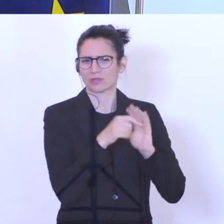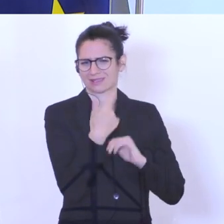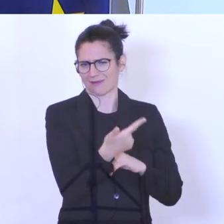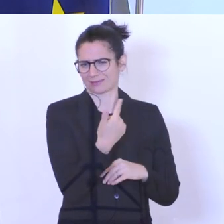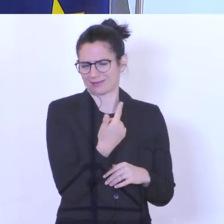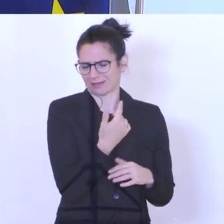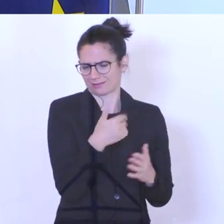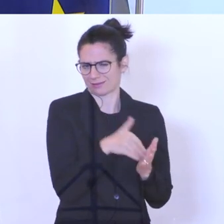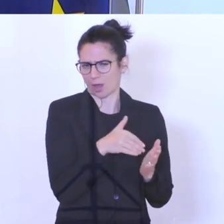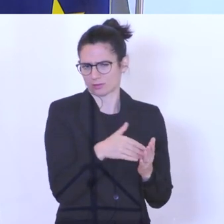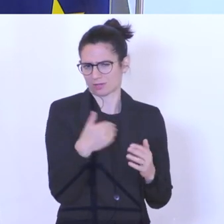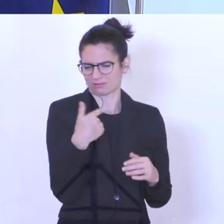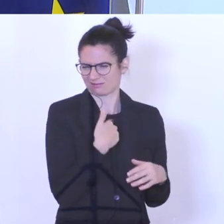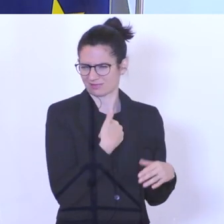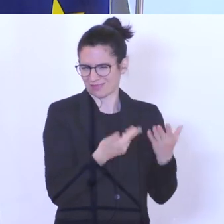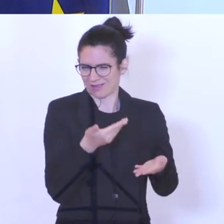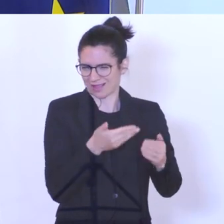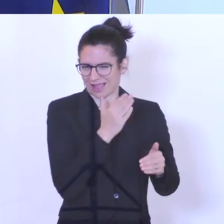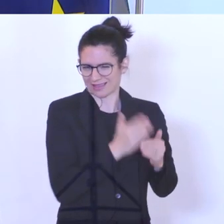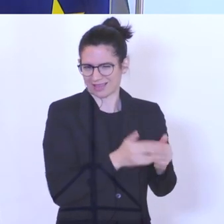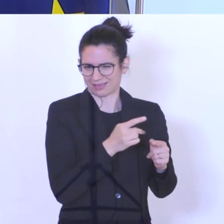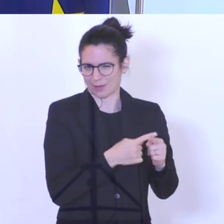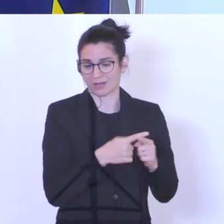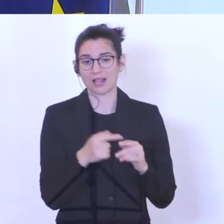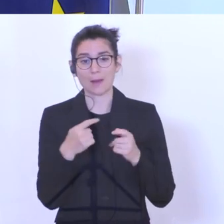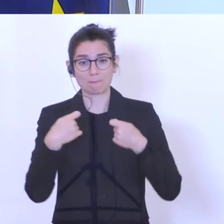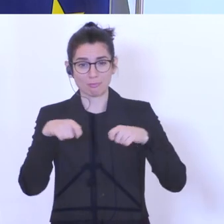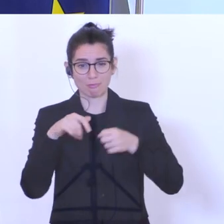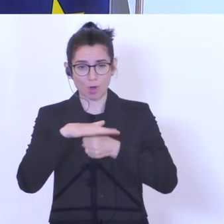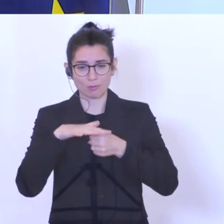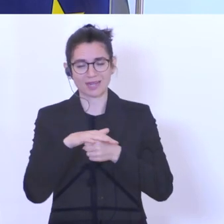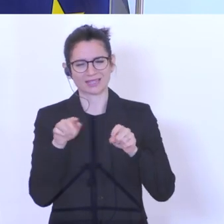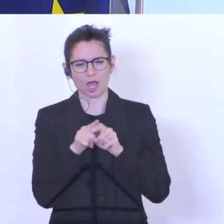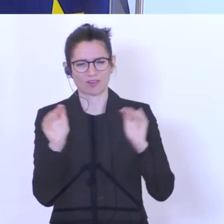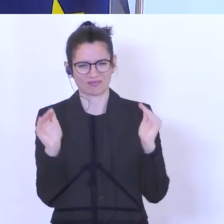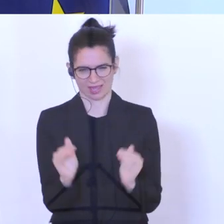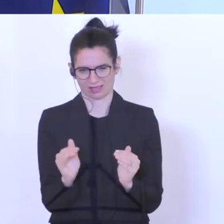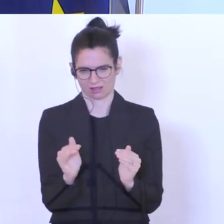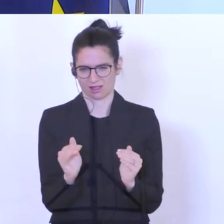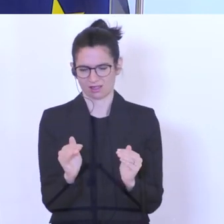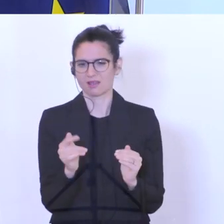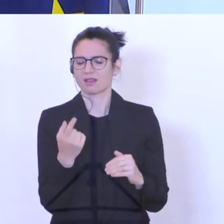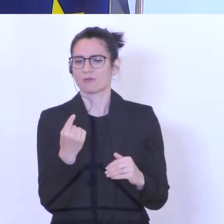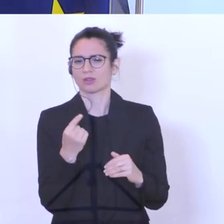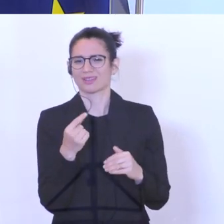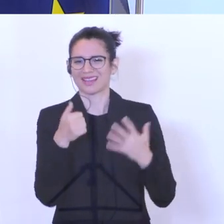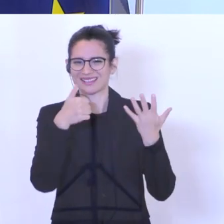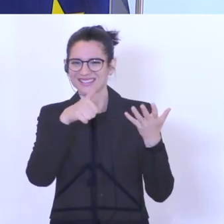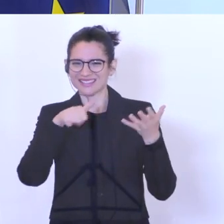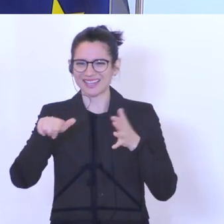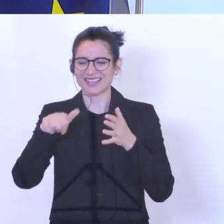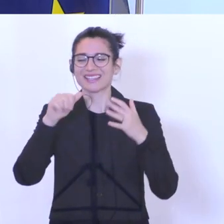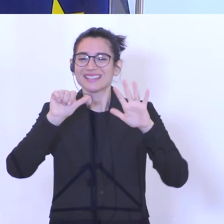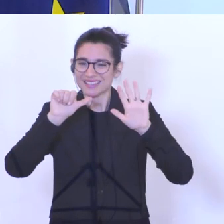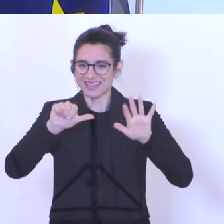zum Vergleich mit Ende April. In der Baubranche ist es ebenfalls ein Rückgang zu bemerken, nämlich von rund 36